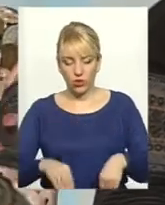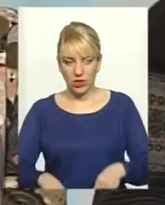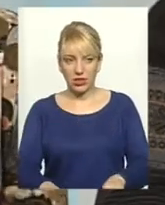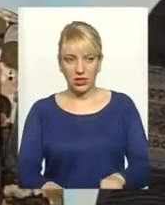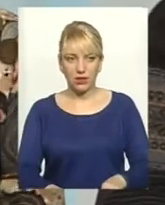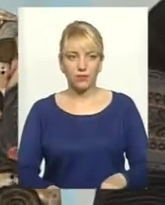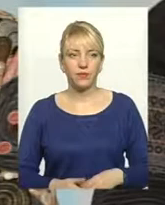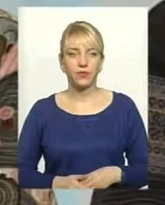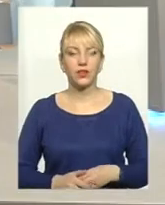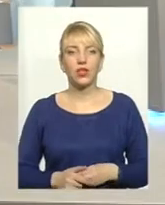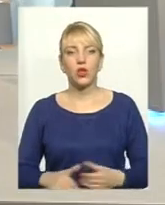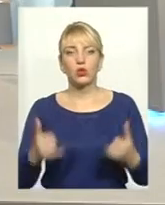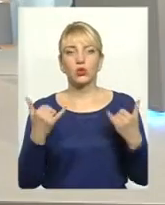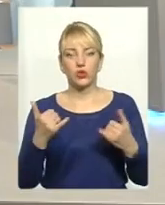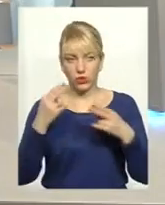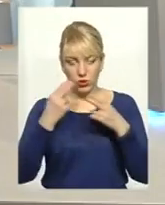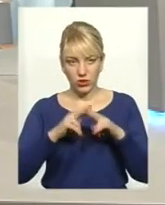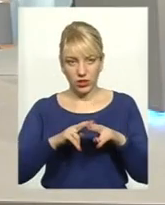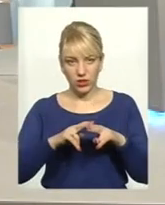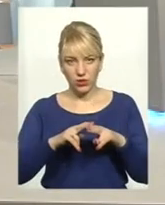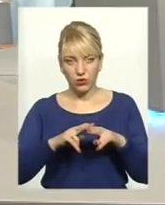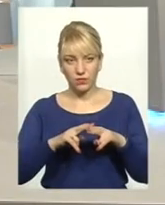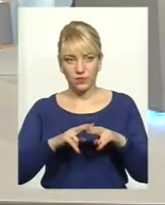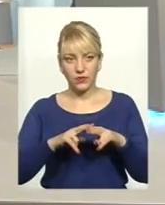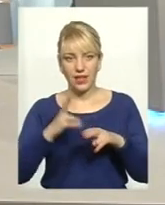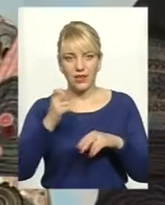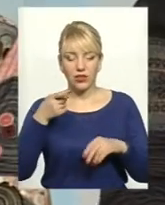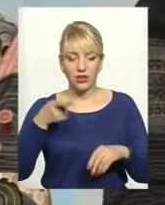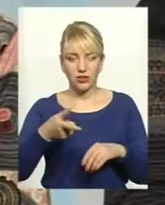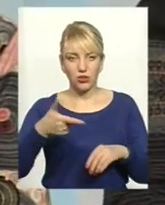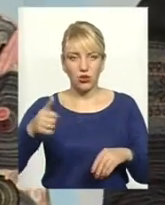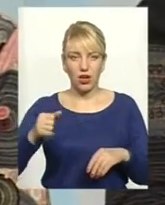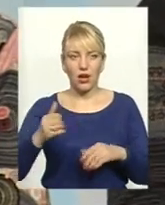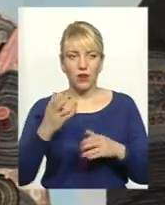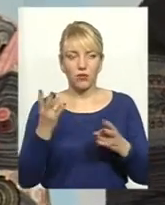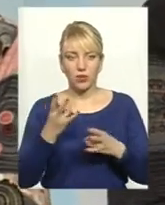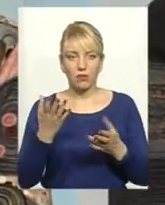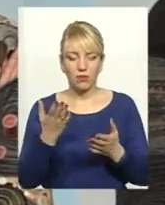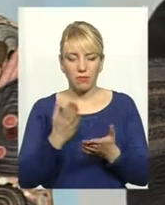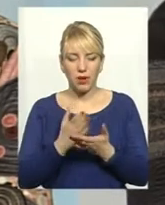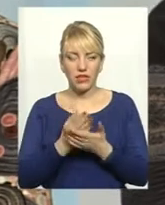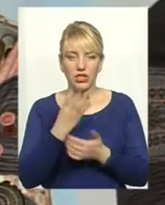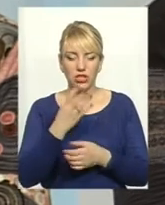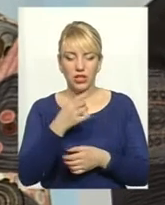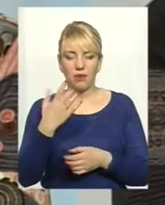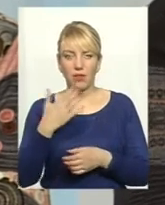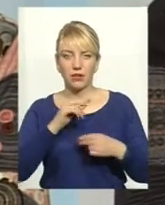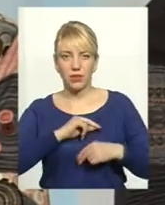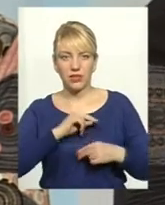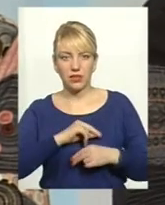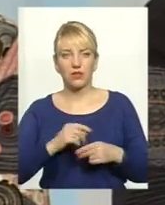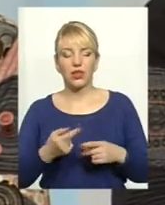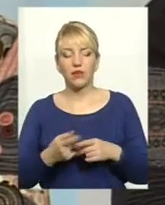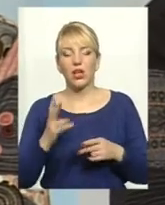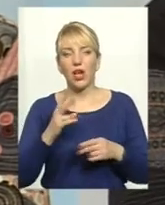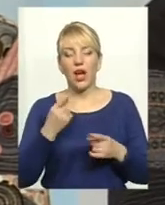сучасну техніку, врешті на тисячу гектарів достатньо мати 4-5 працівників, а решта кудись підуть або